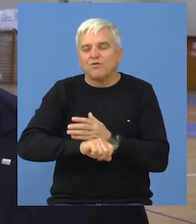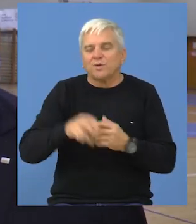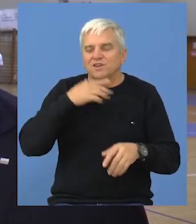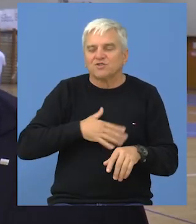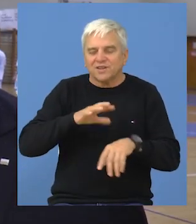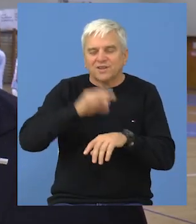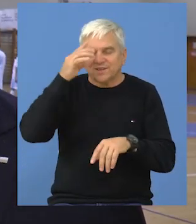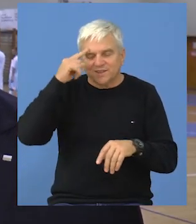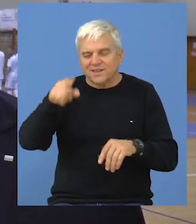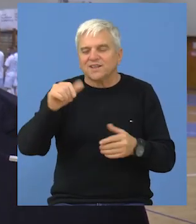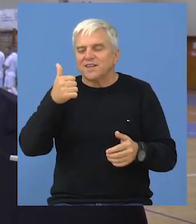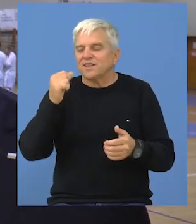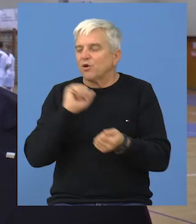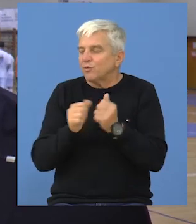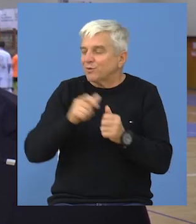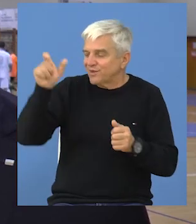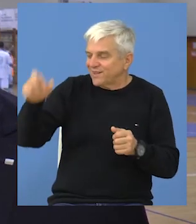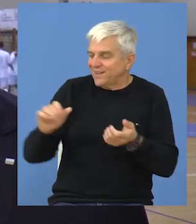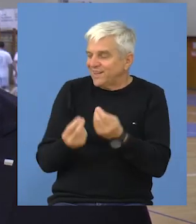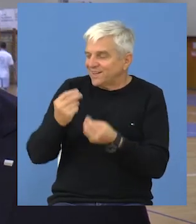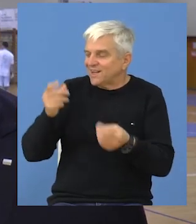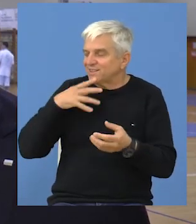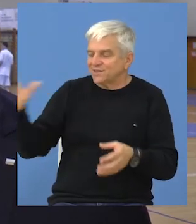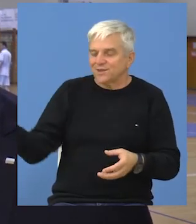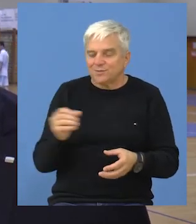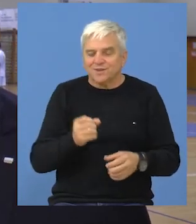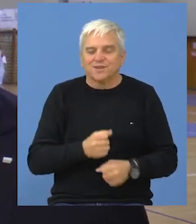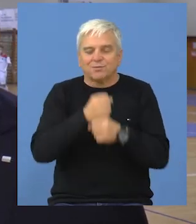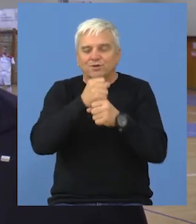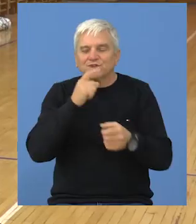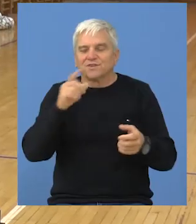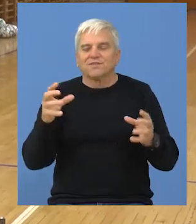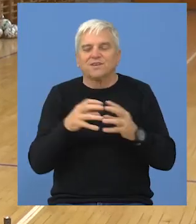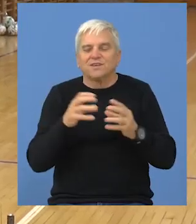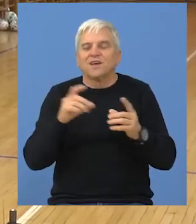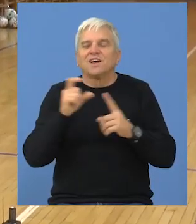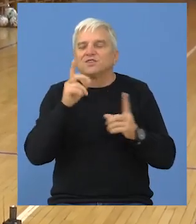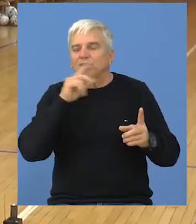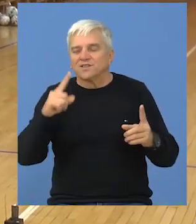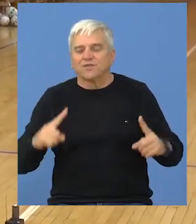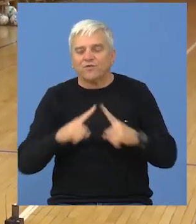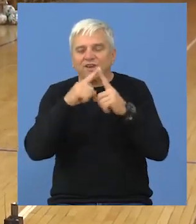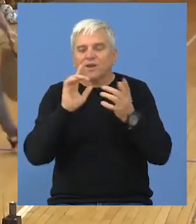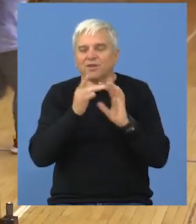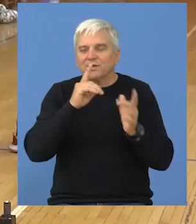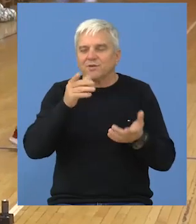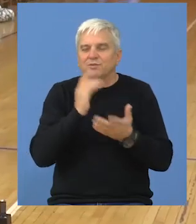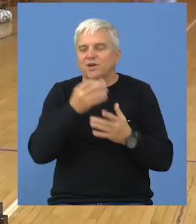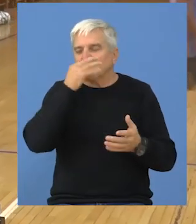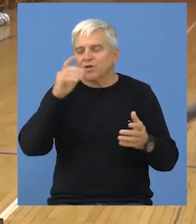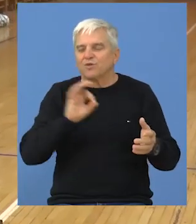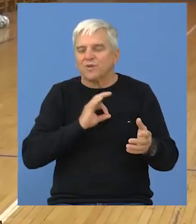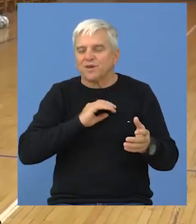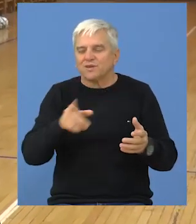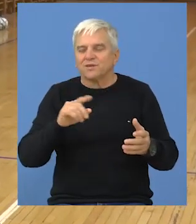zbog inicijative da jednog od svojih saboraca saigrača na ovaj način podržavaju svake godine. Ekipa Salinesa u finalnoj utakmici bila